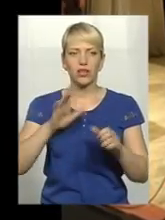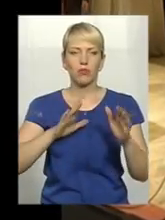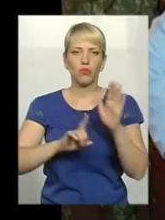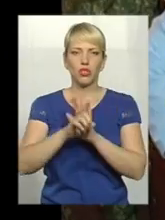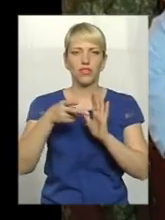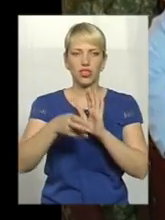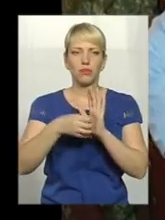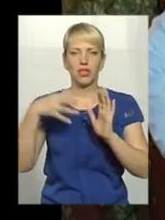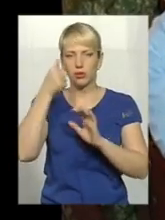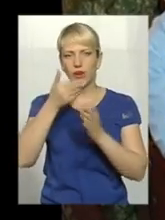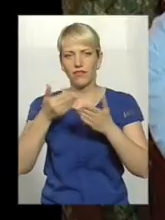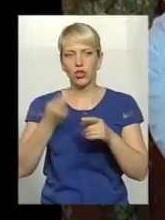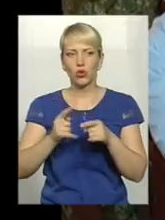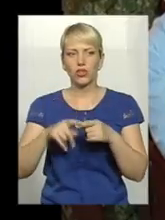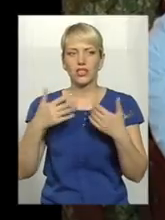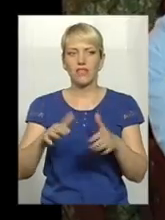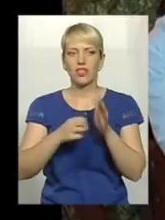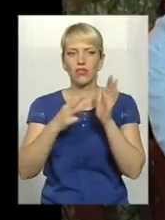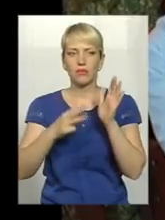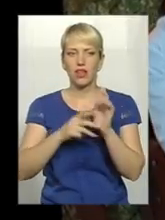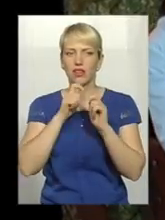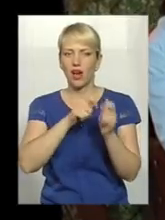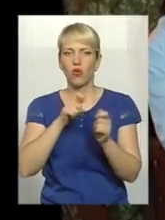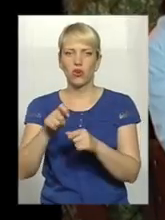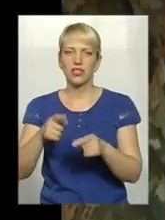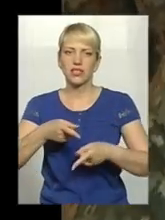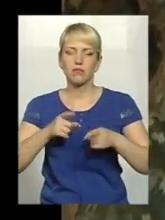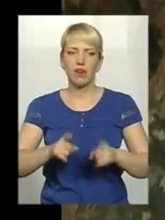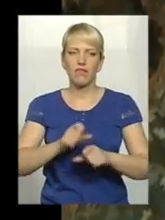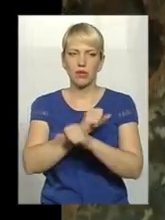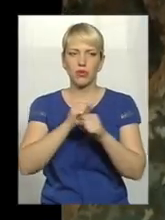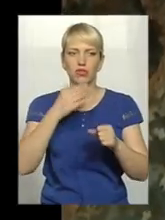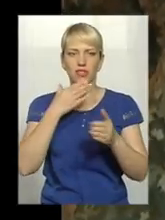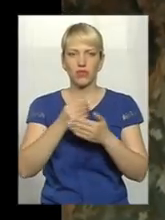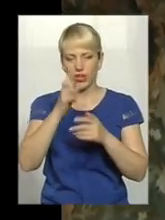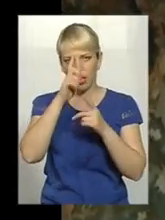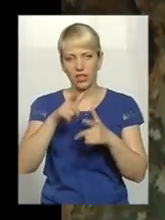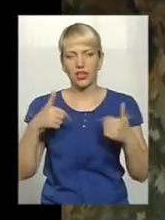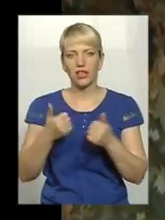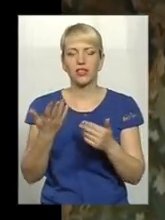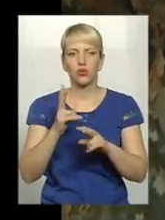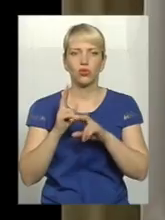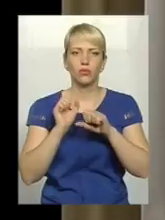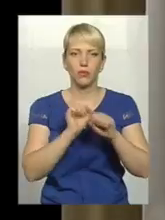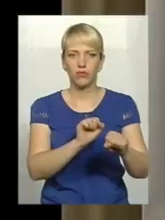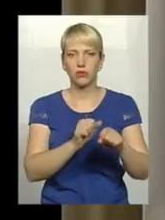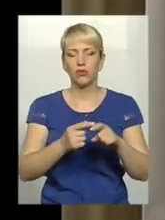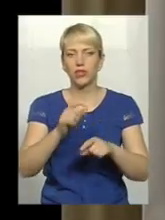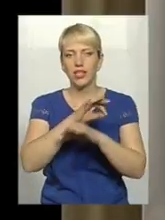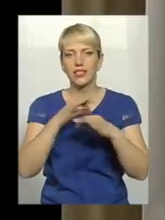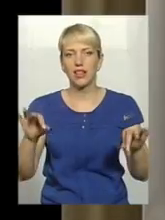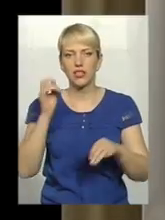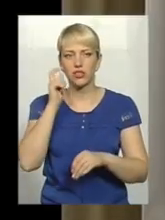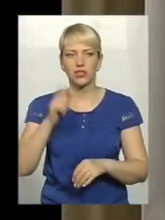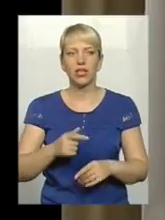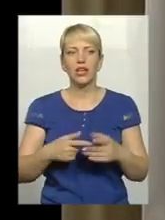році. Відтоді це уже 18-те нагородження справжніх патріотів своєї країни, які допомагають відстоювати її незалежність. У